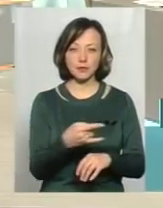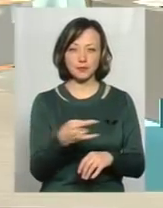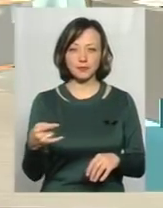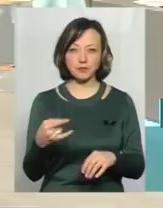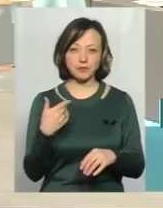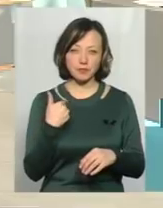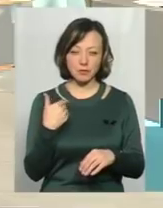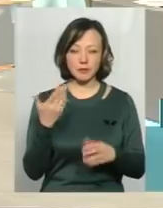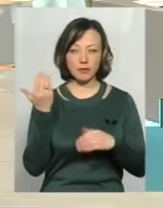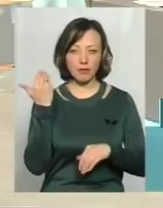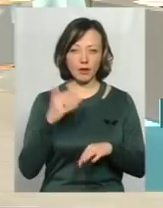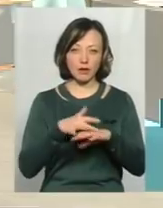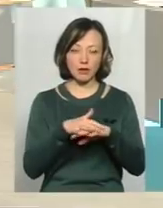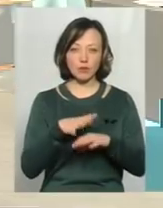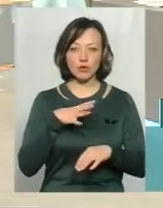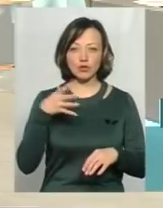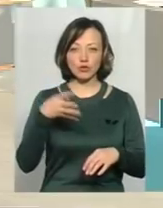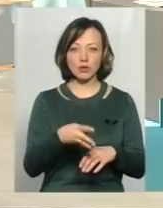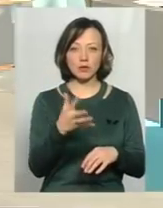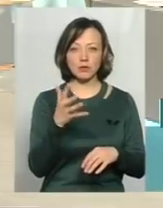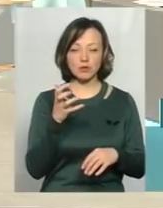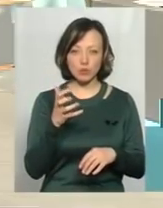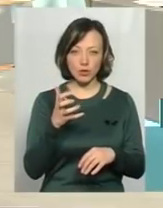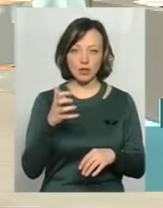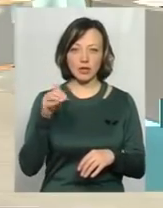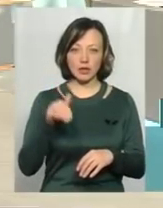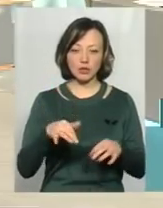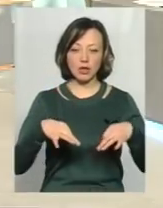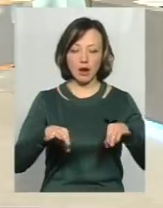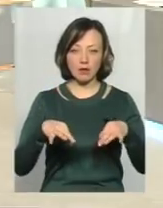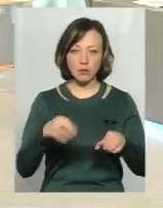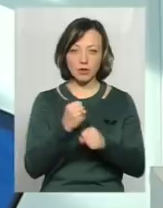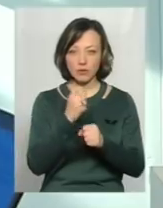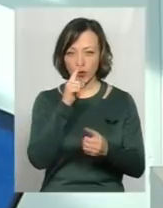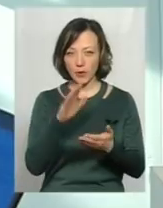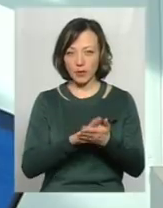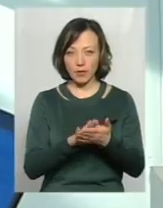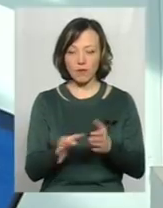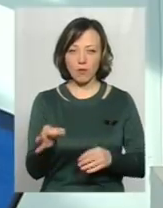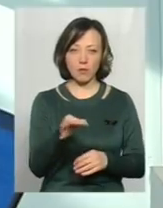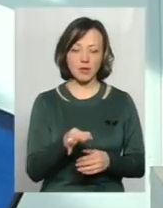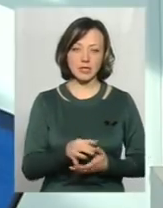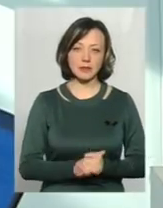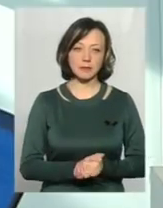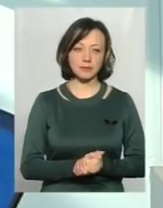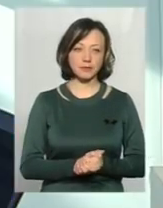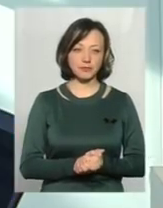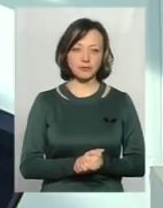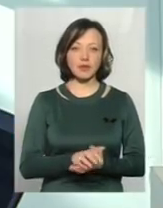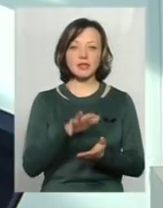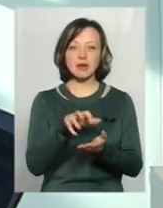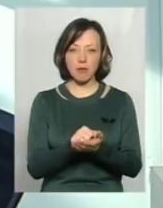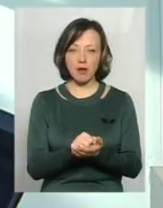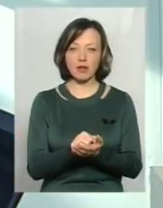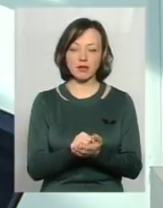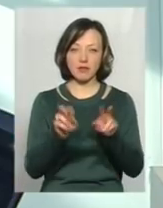розрахункам, десь було 4,5 тисячі транспортних засобів, працювали в області, займалися